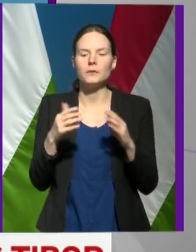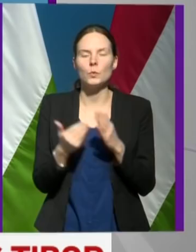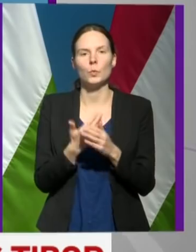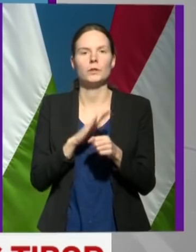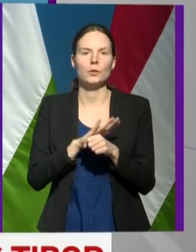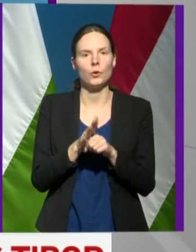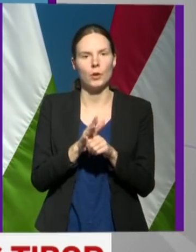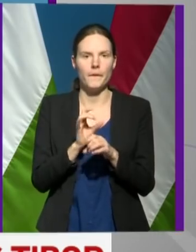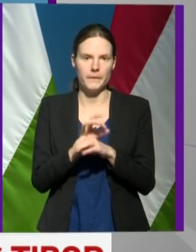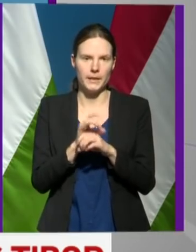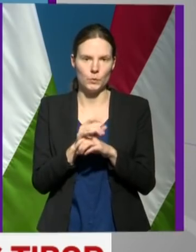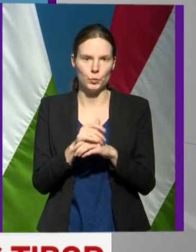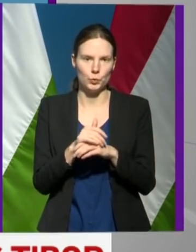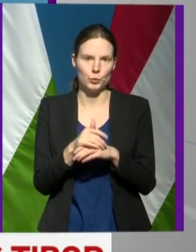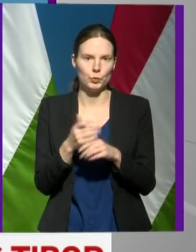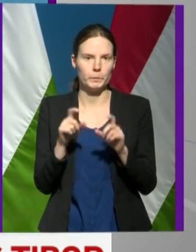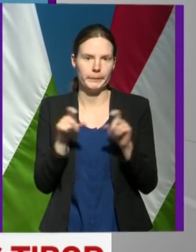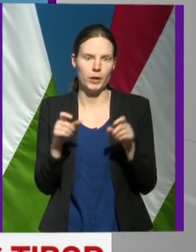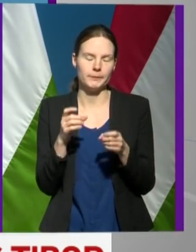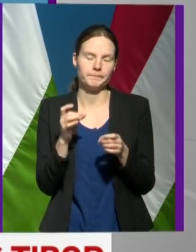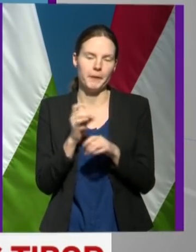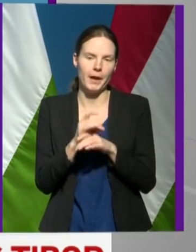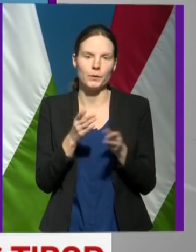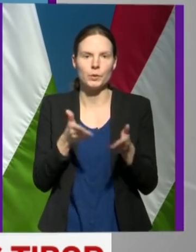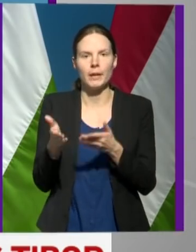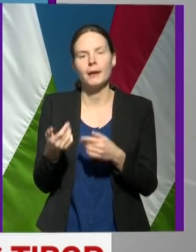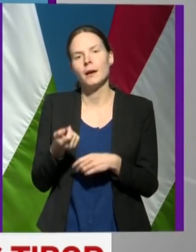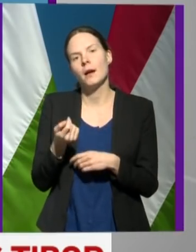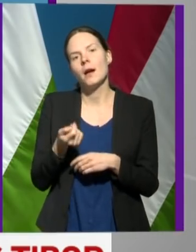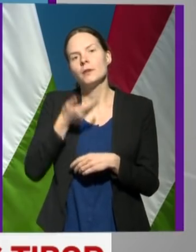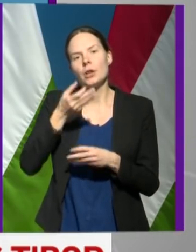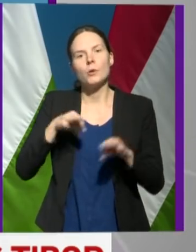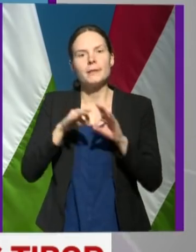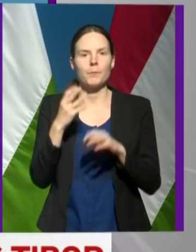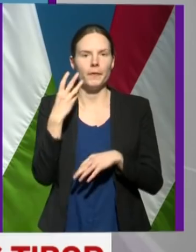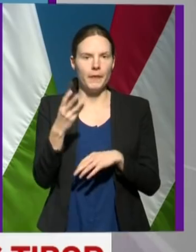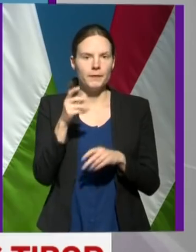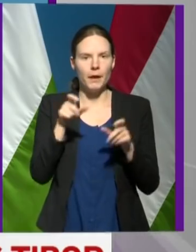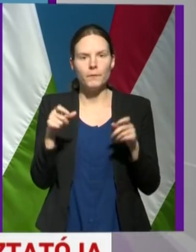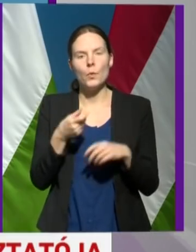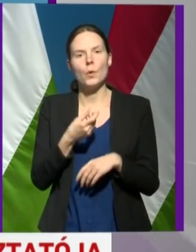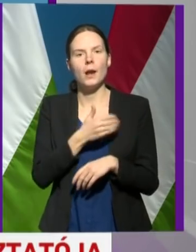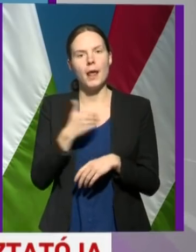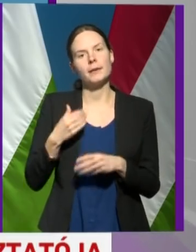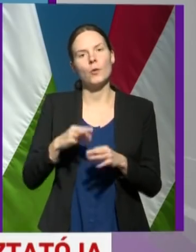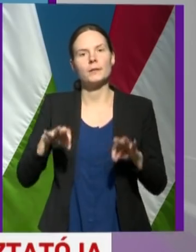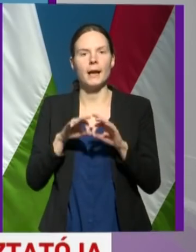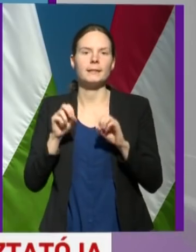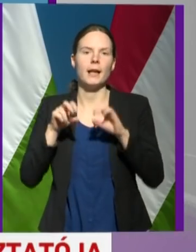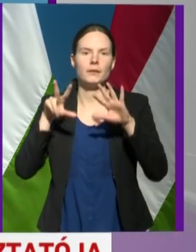koronavírustól fertőzöttek meg. Csehországban ez a szám 40, Lennyelországban 18,